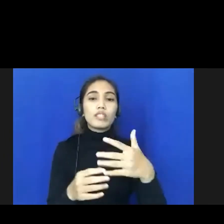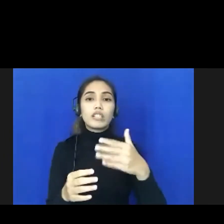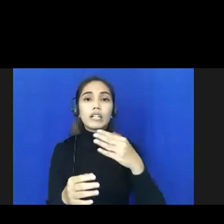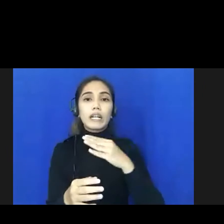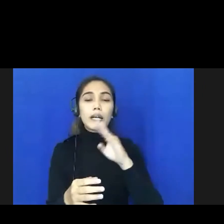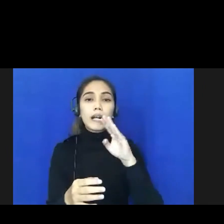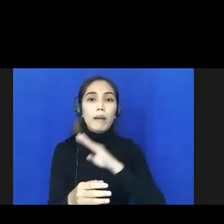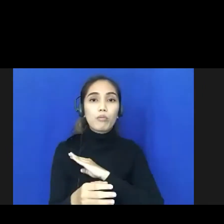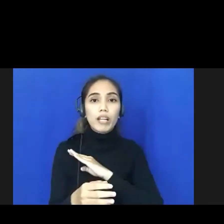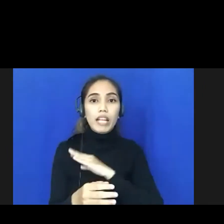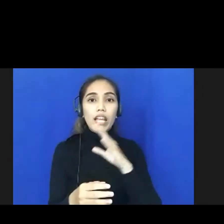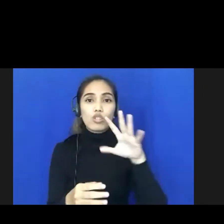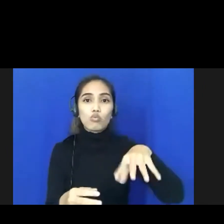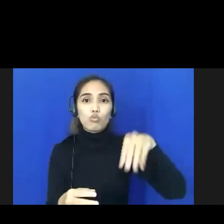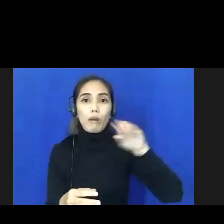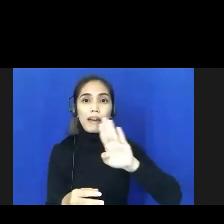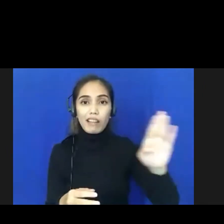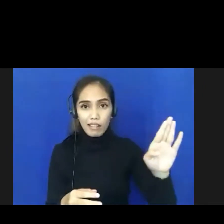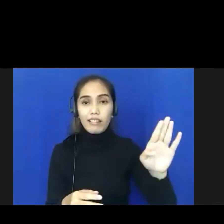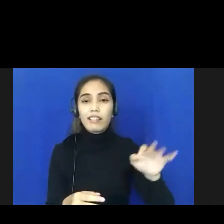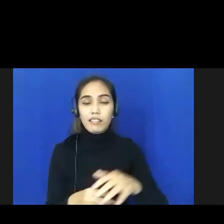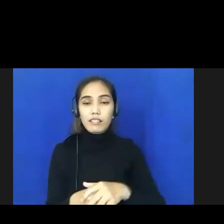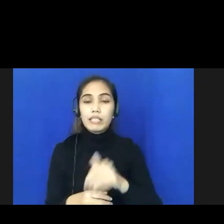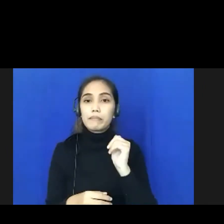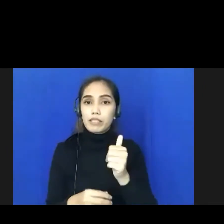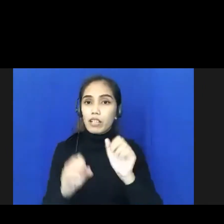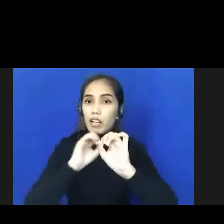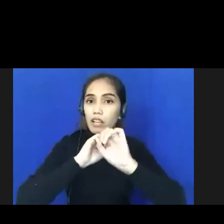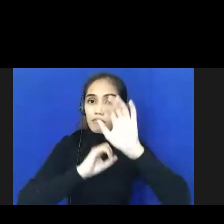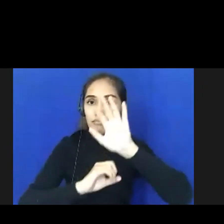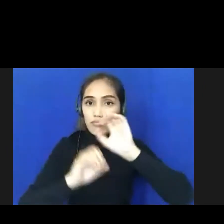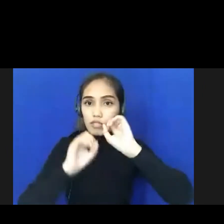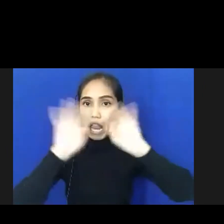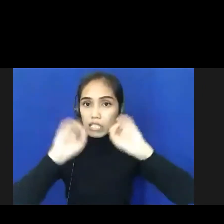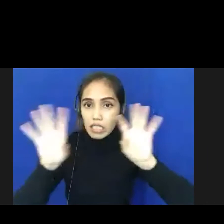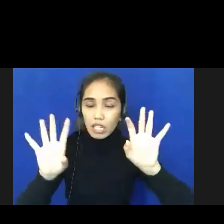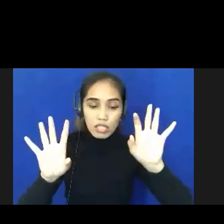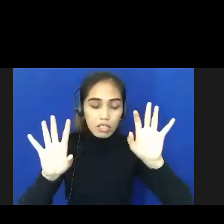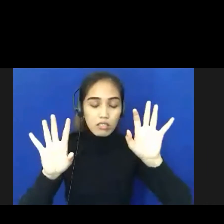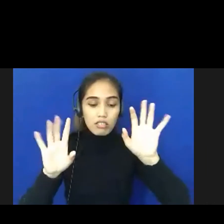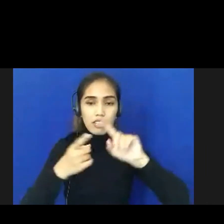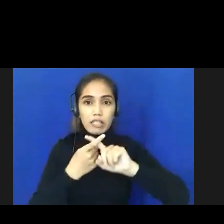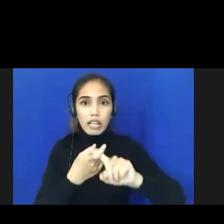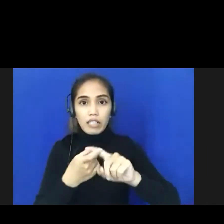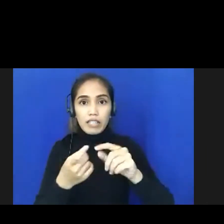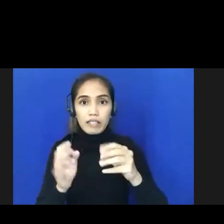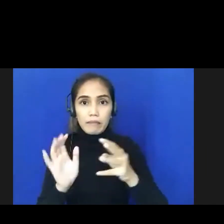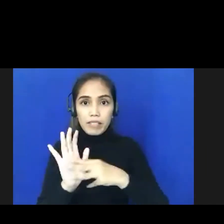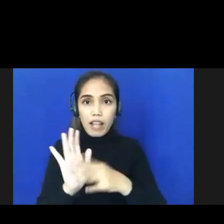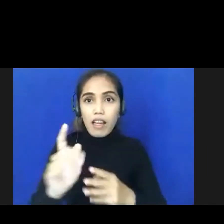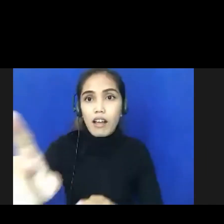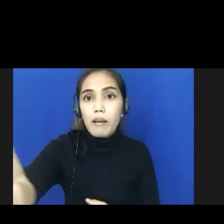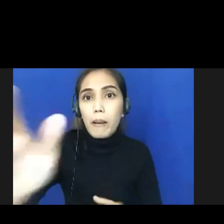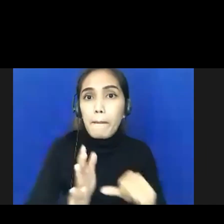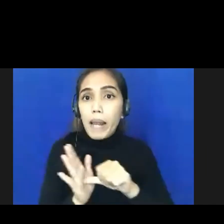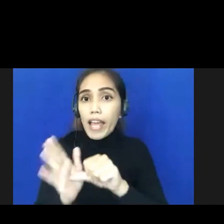ini yang bisa kami gambarkan kemudian terkait masalah bagaimana dengan pelayanan